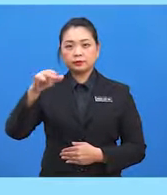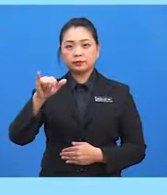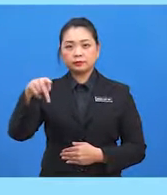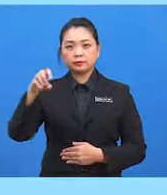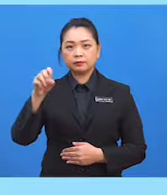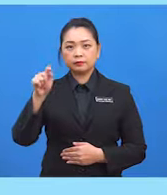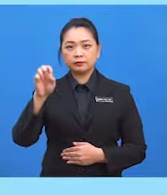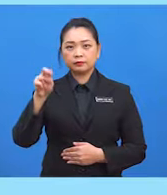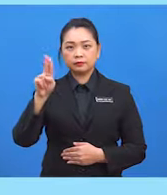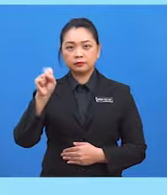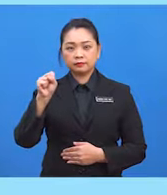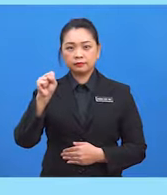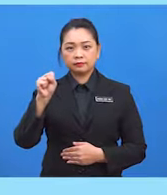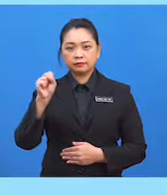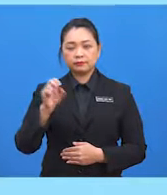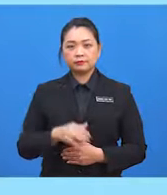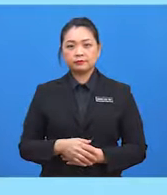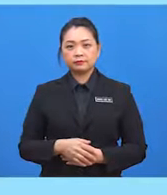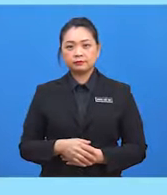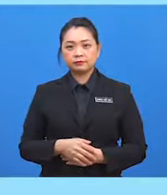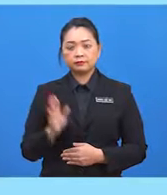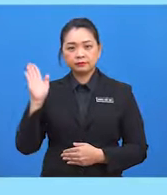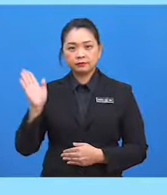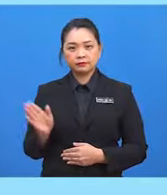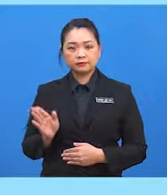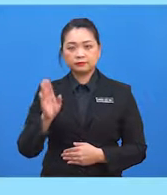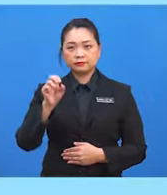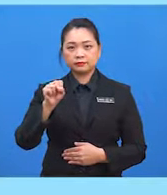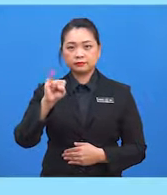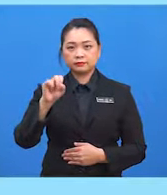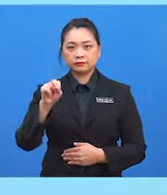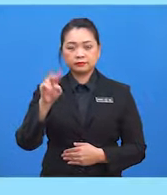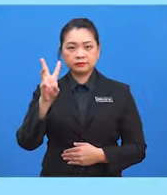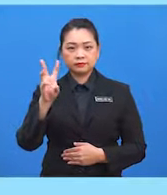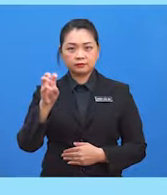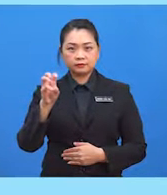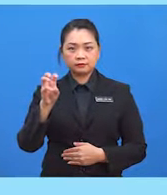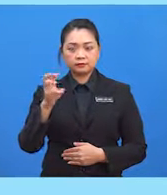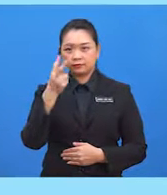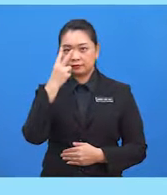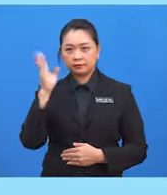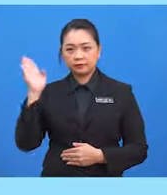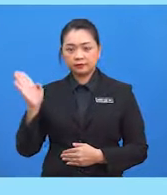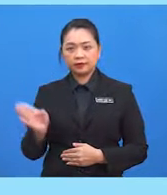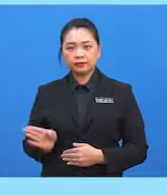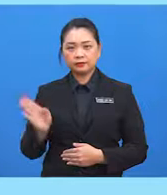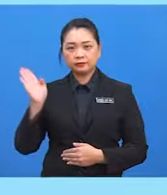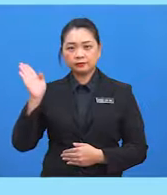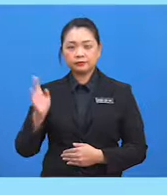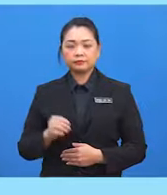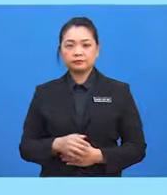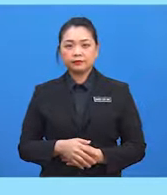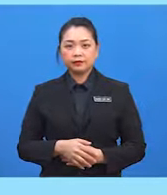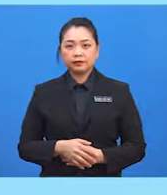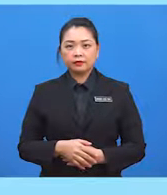Sinus bagi sudut 60 darjah, persamaan punca kuasa 2,